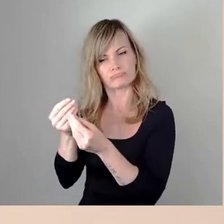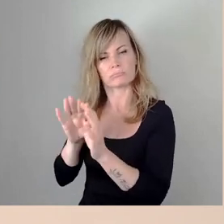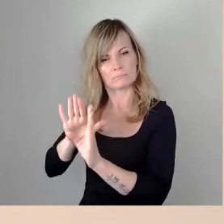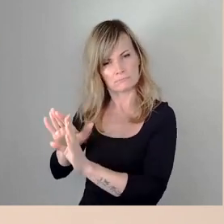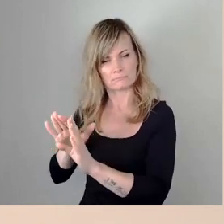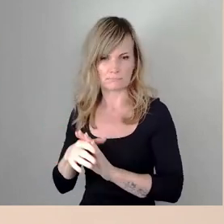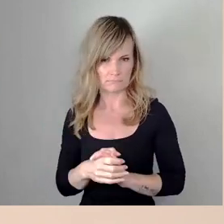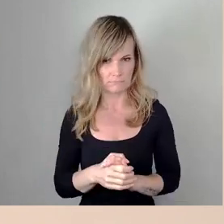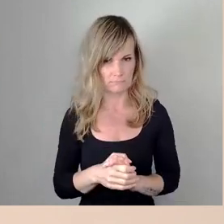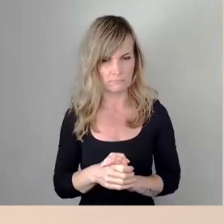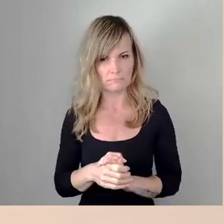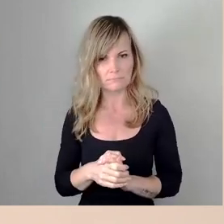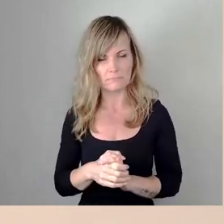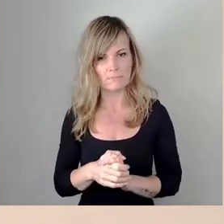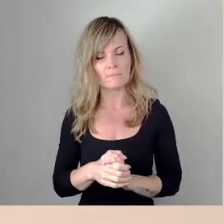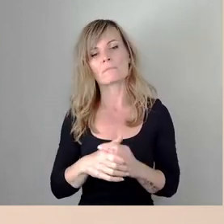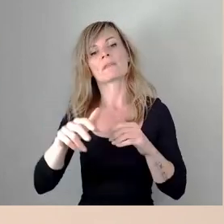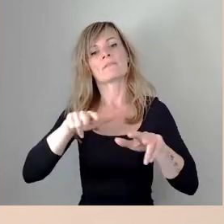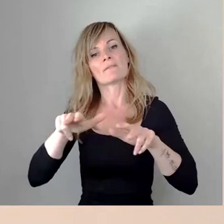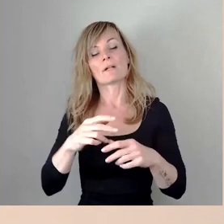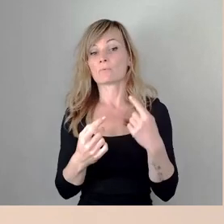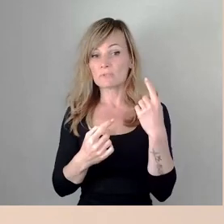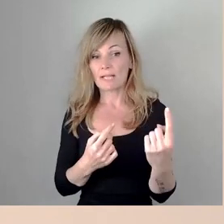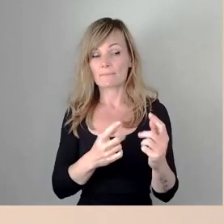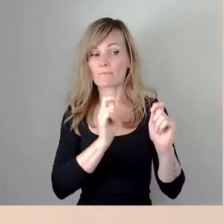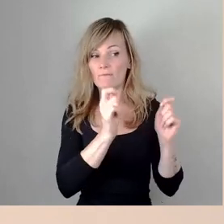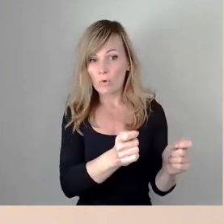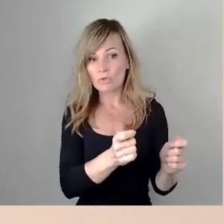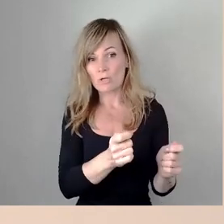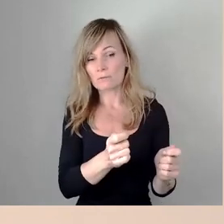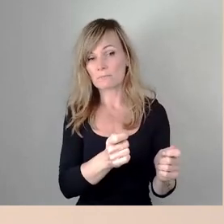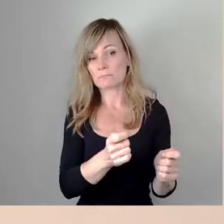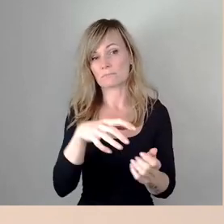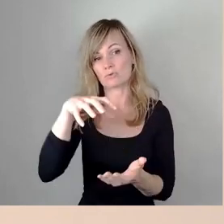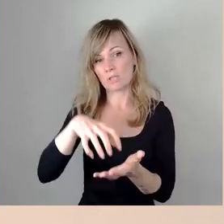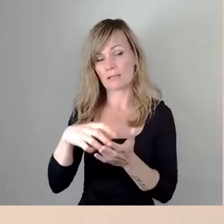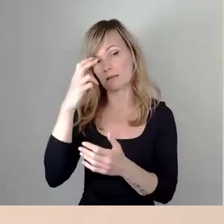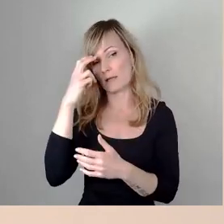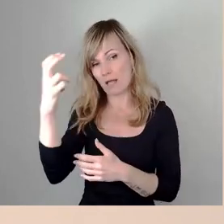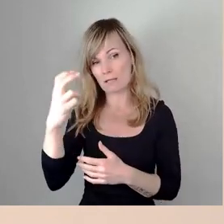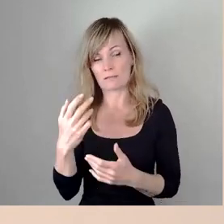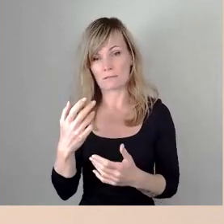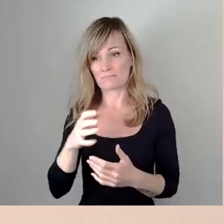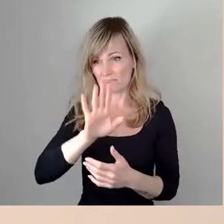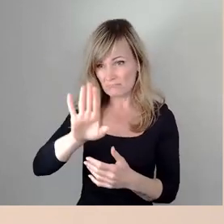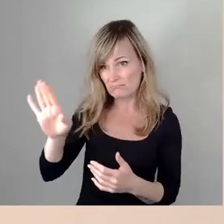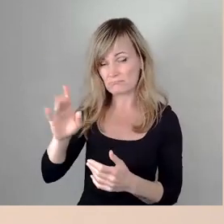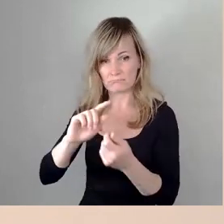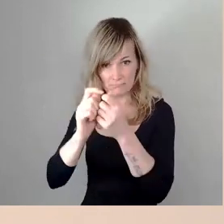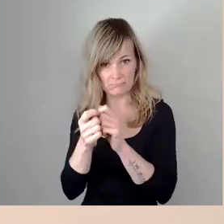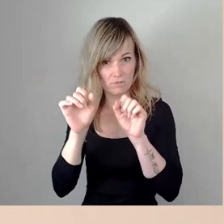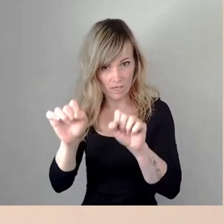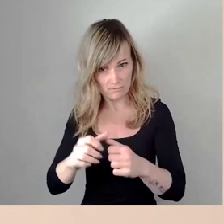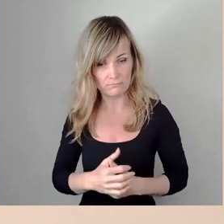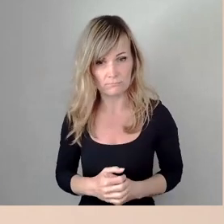das was die Verwaltung vorschlägt kann ja auch von den Stadträtinnen und Stadträten also von ihnen auch noch geändert werden also spricht sich